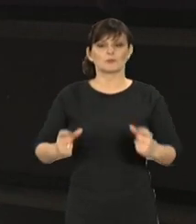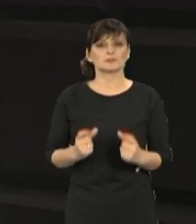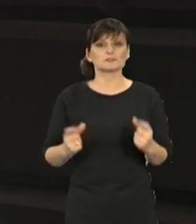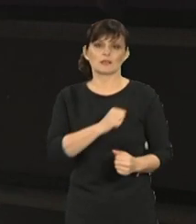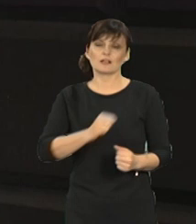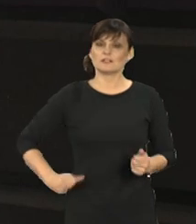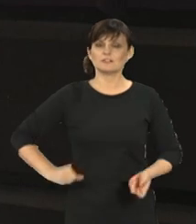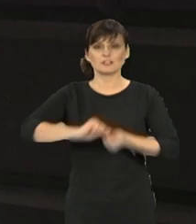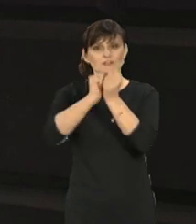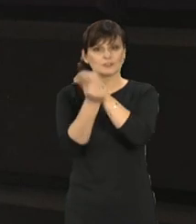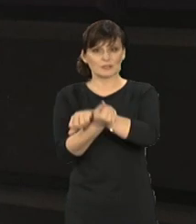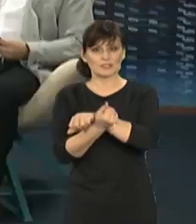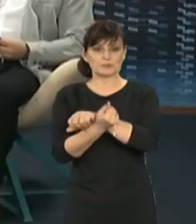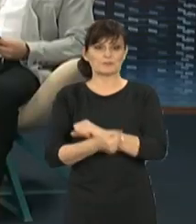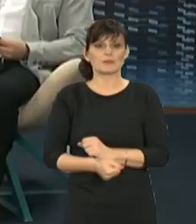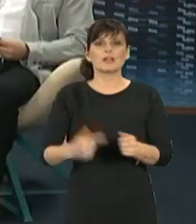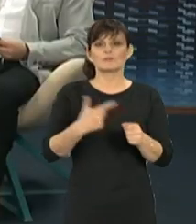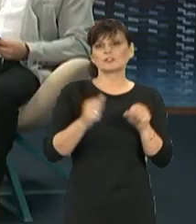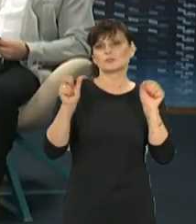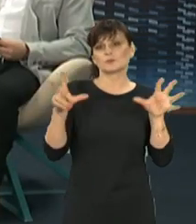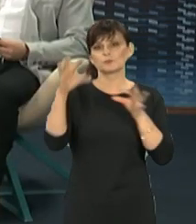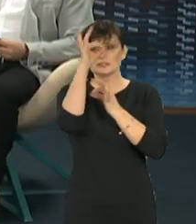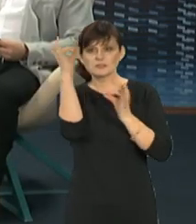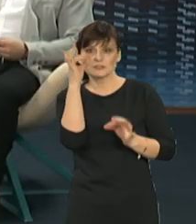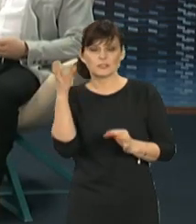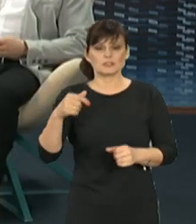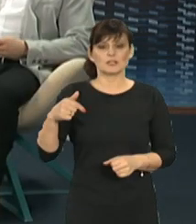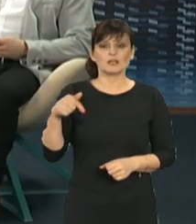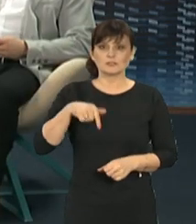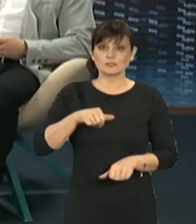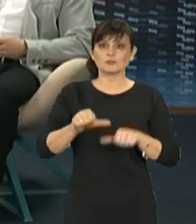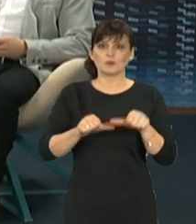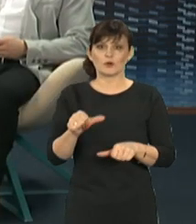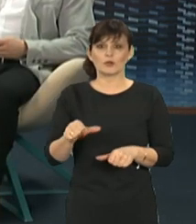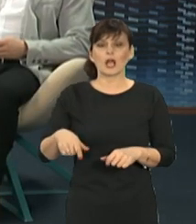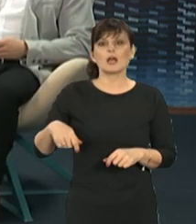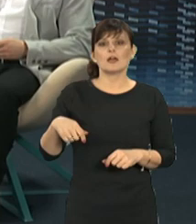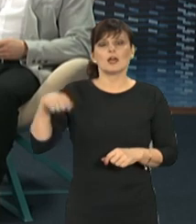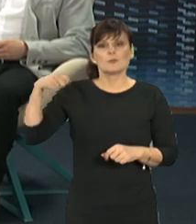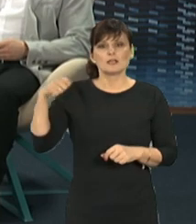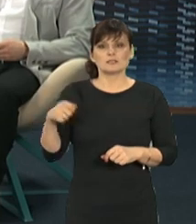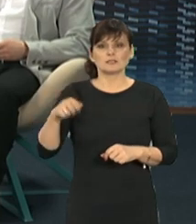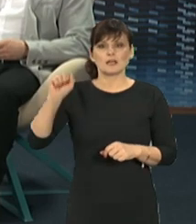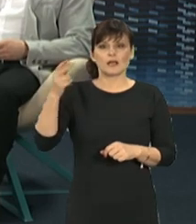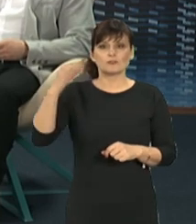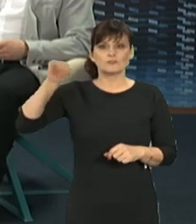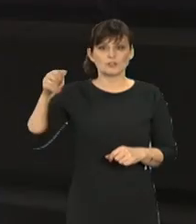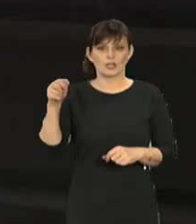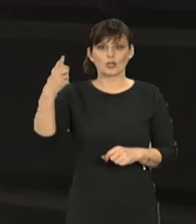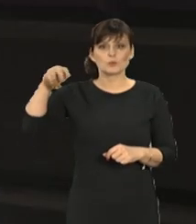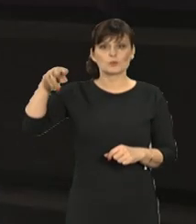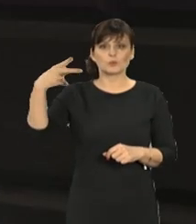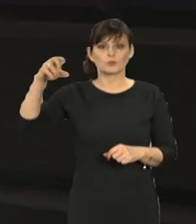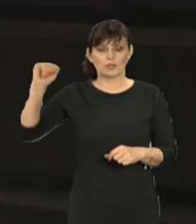sposób zmieniać, prawda? I tudzież 28 stycznia bieżącego roku prezes, prezydent Andrzej Duda podpisał ustawę o zmianie